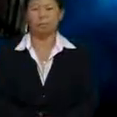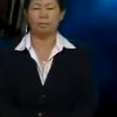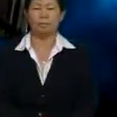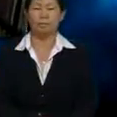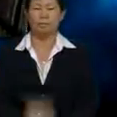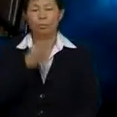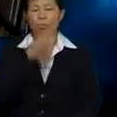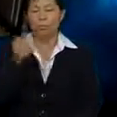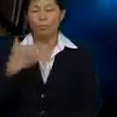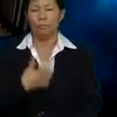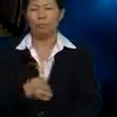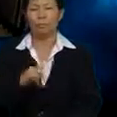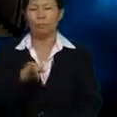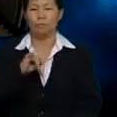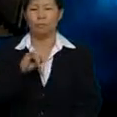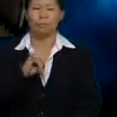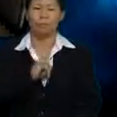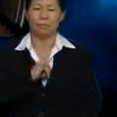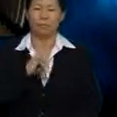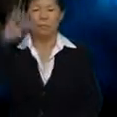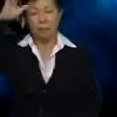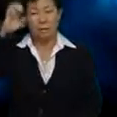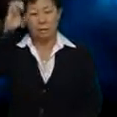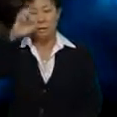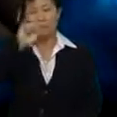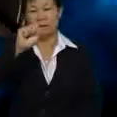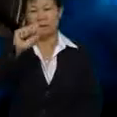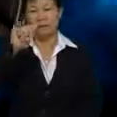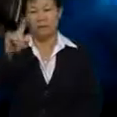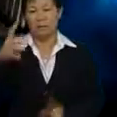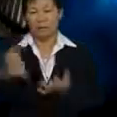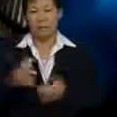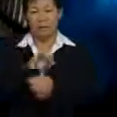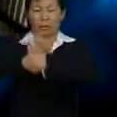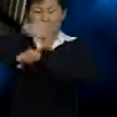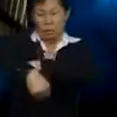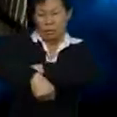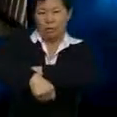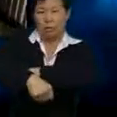Pakcik Pakcik rasa Cik Syed Dia nak Pasal Egotik Tukah